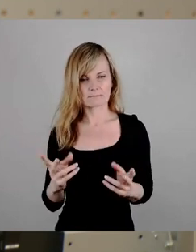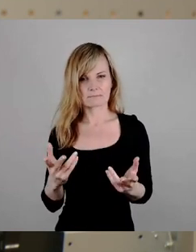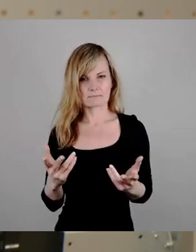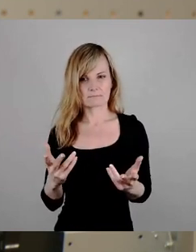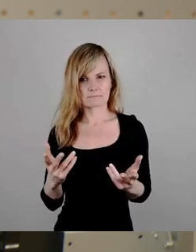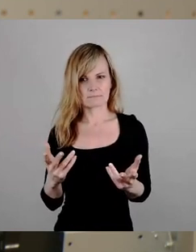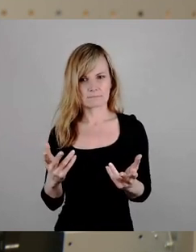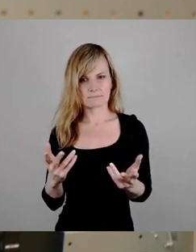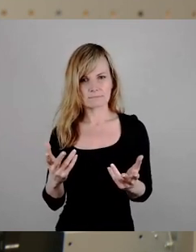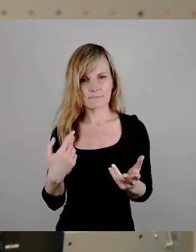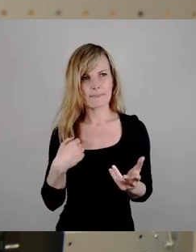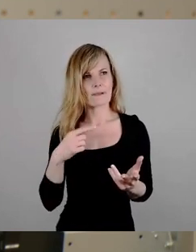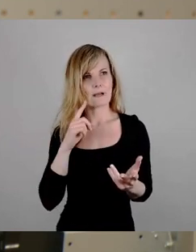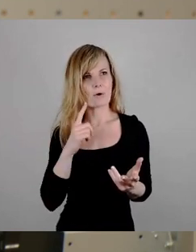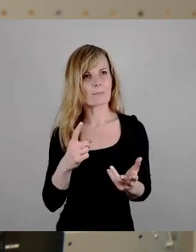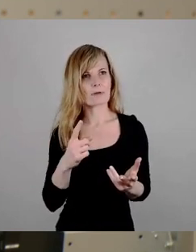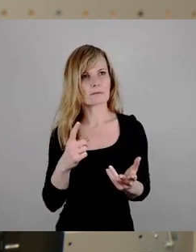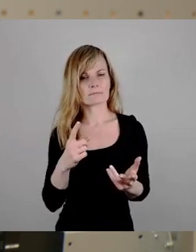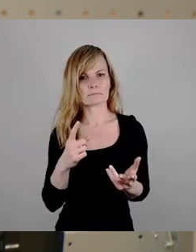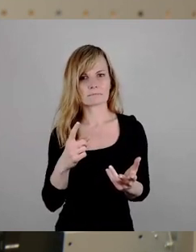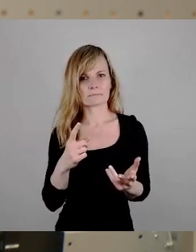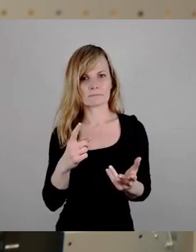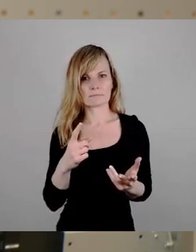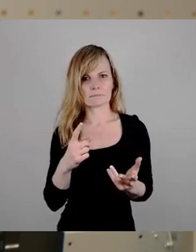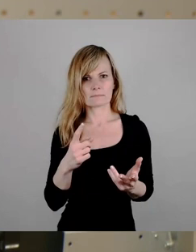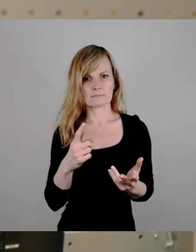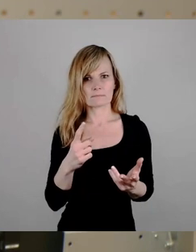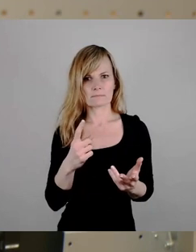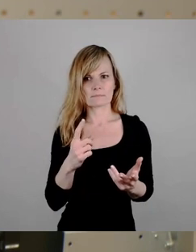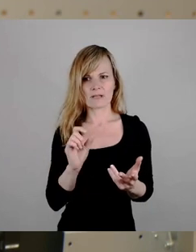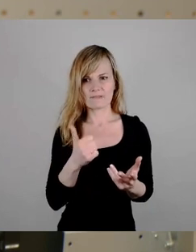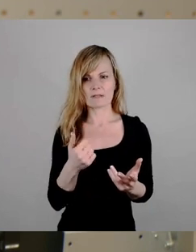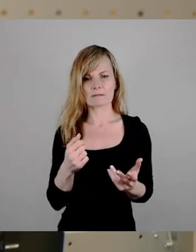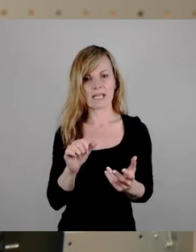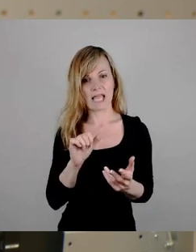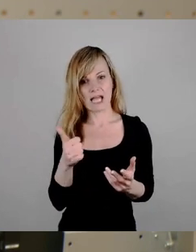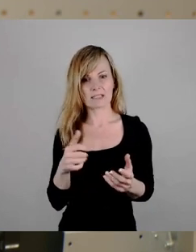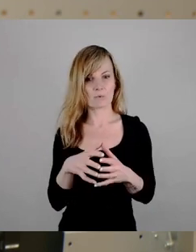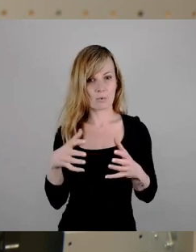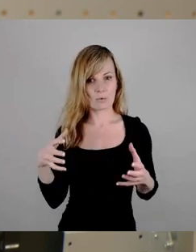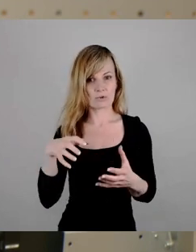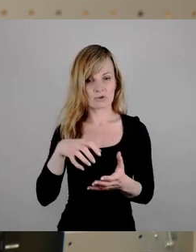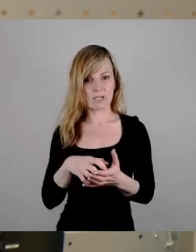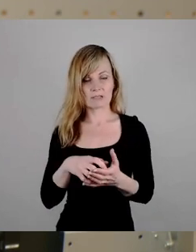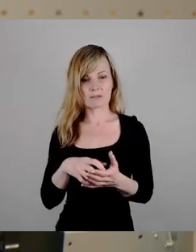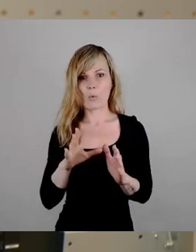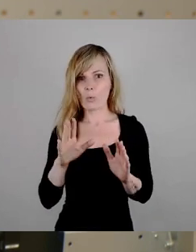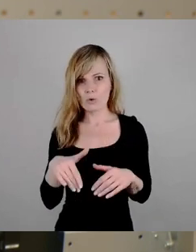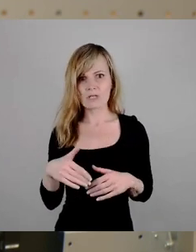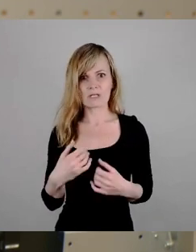ich glaube, als erste größere Stadt zum unsicheren Hafen erklären. Als erste größere Stadt.